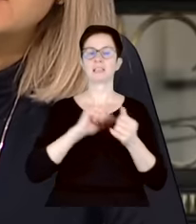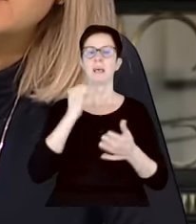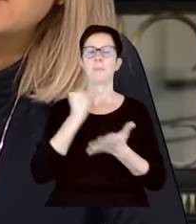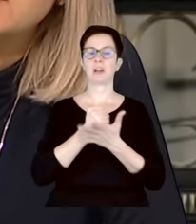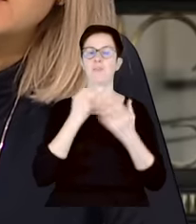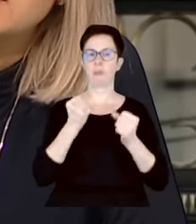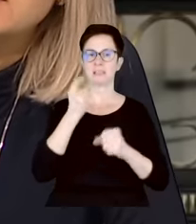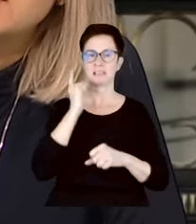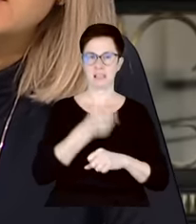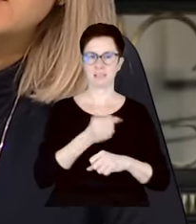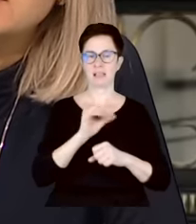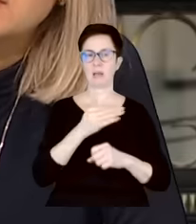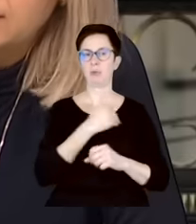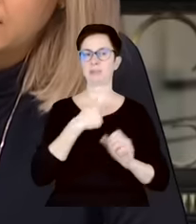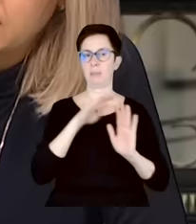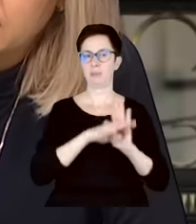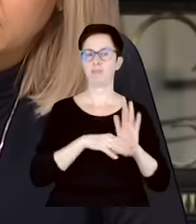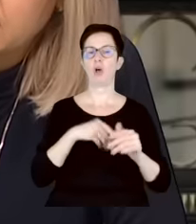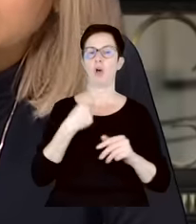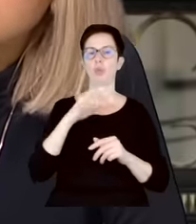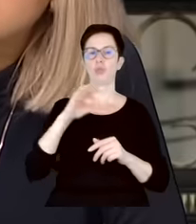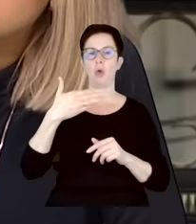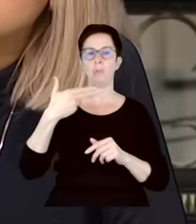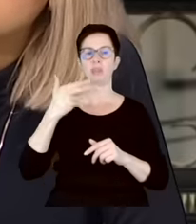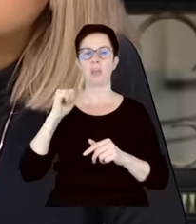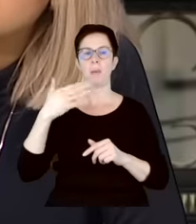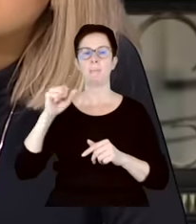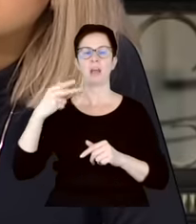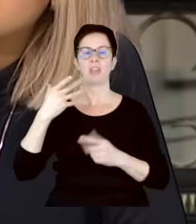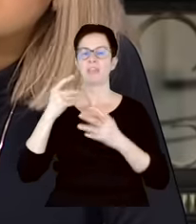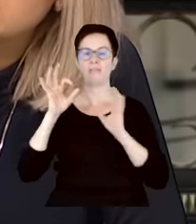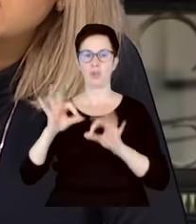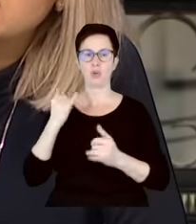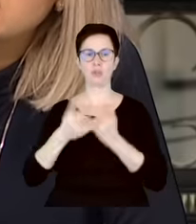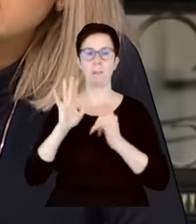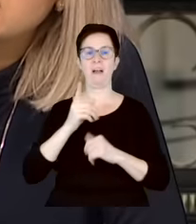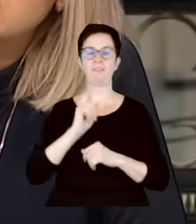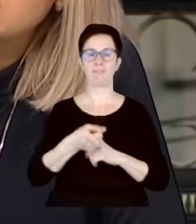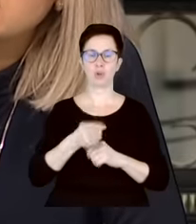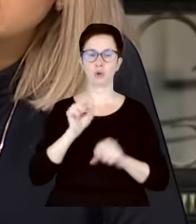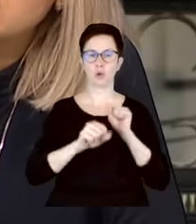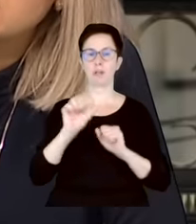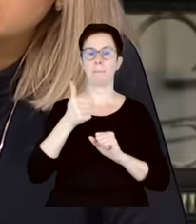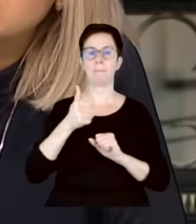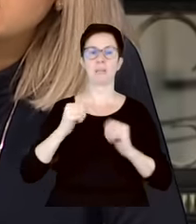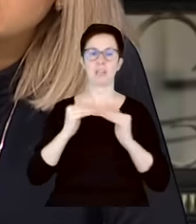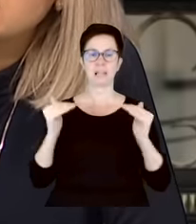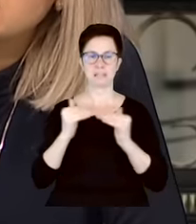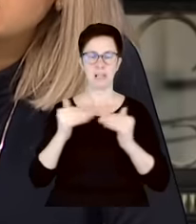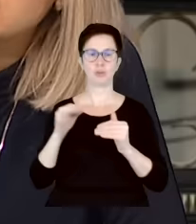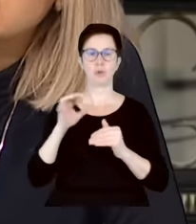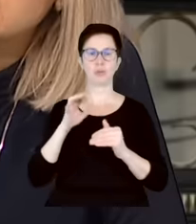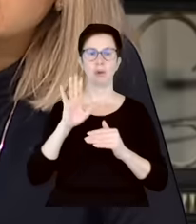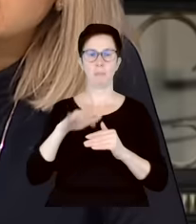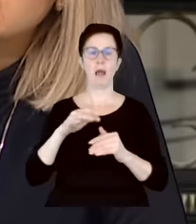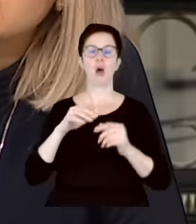takiego w polskim prawie jak dom niemanie niewinności. Więc jeżeli ktoś jest skazany wyrokiem sądu w pierwszej instancji, no to dalej pozostaje niewinny, ponieważ ma drogę odwoławczą.